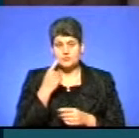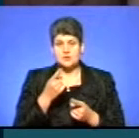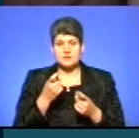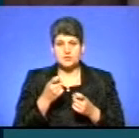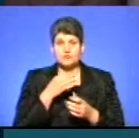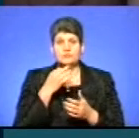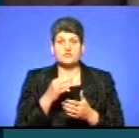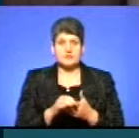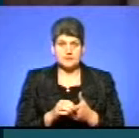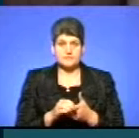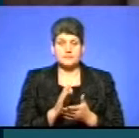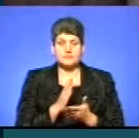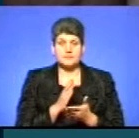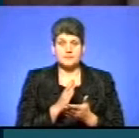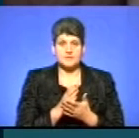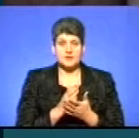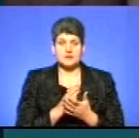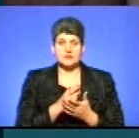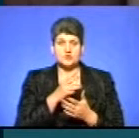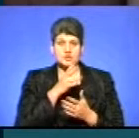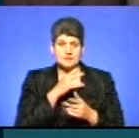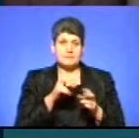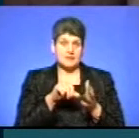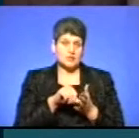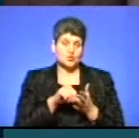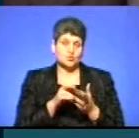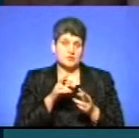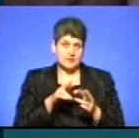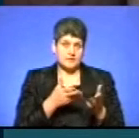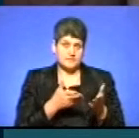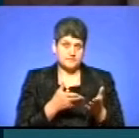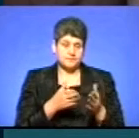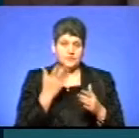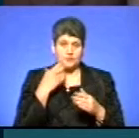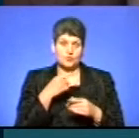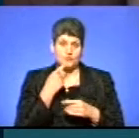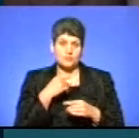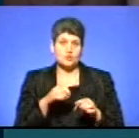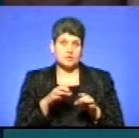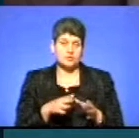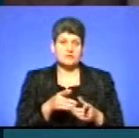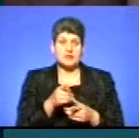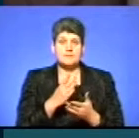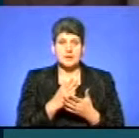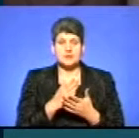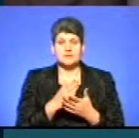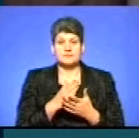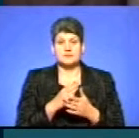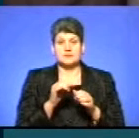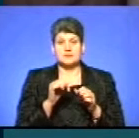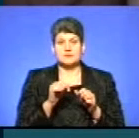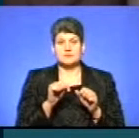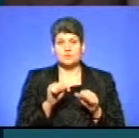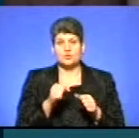Відповідальність на час розвитку цієї справи присутня при винесні цієї постанови, вона матиме змогу ознайомитися з усіма